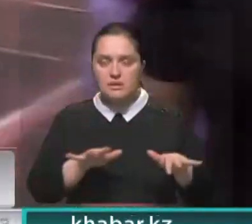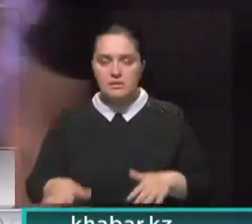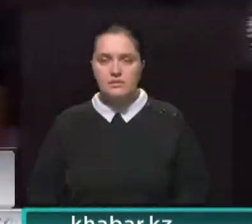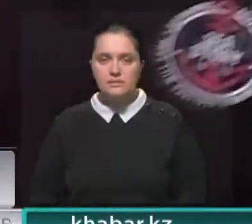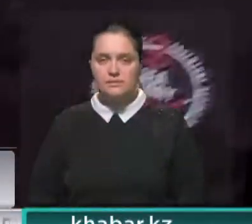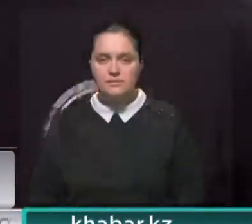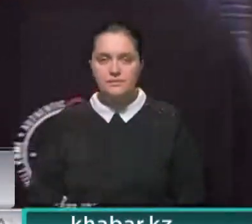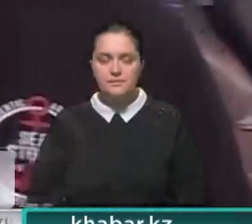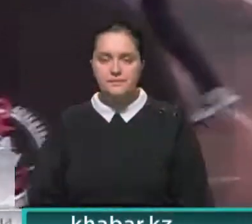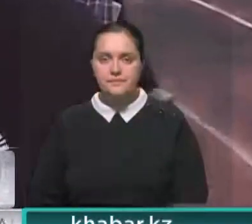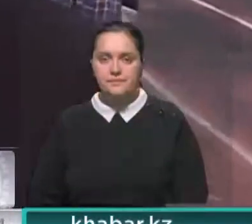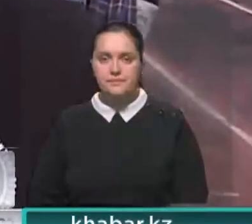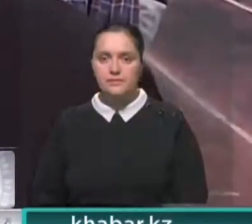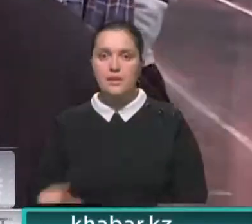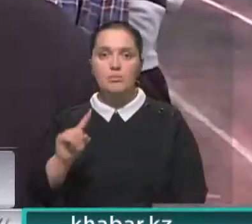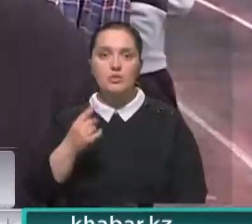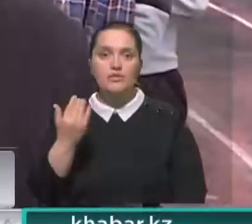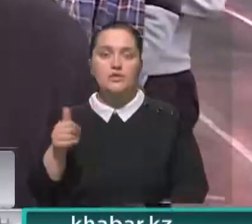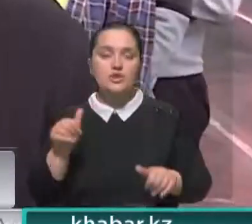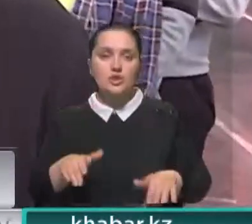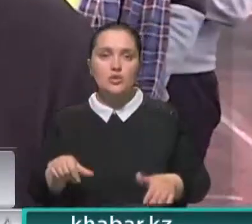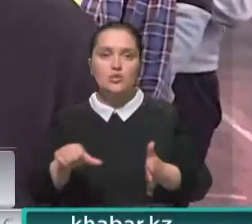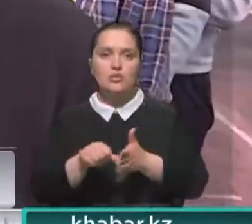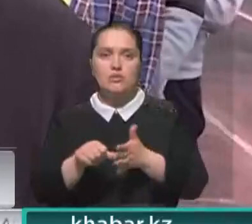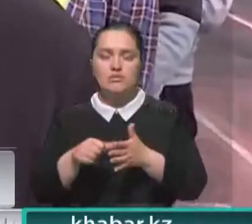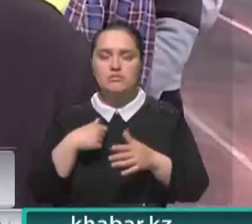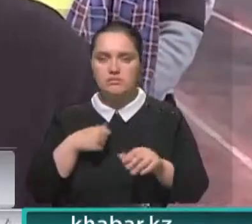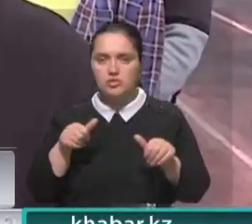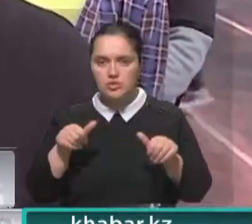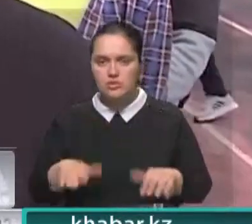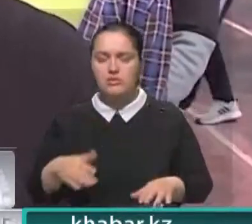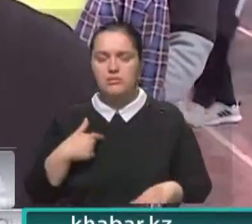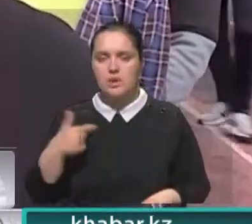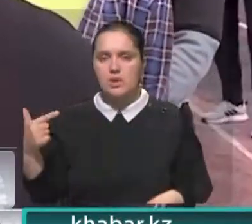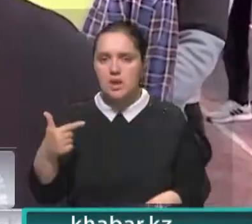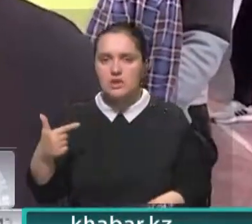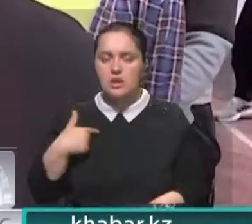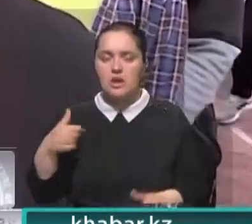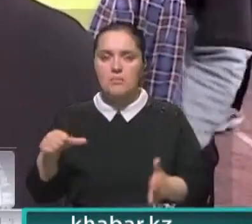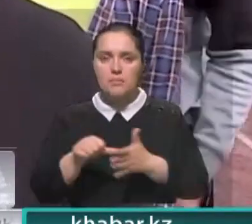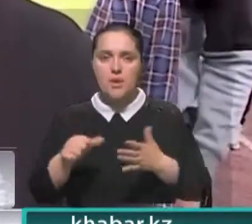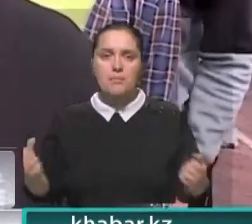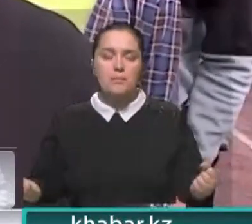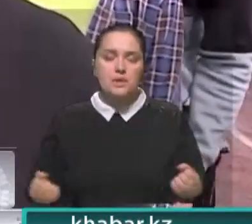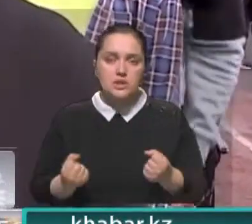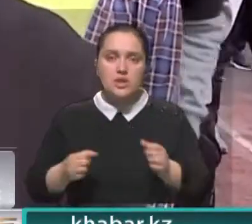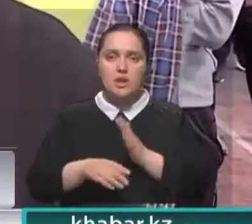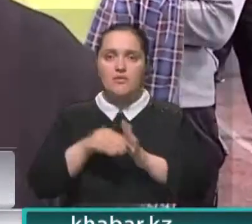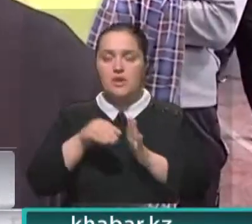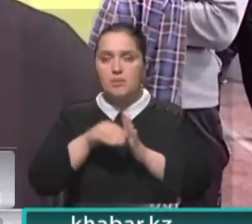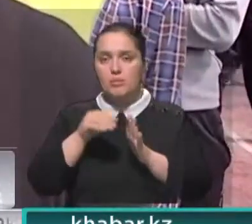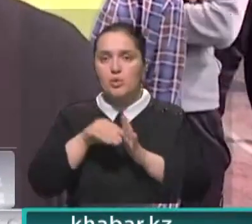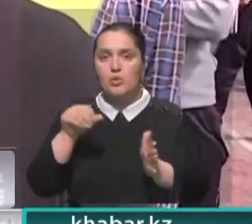Скажите, пожалуйста, почему вы решили участвовать в такой акции? Я так решил выразить свою гражданскую позицию в поддержку референдума, ведь